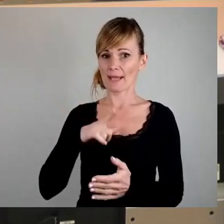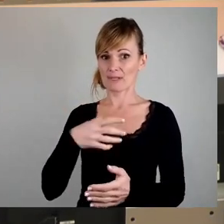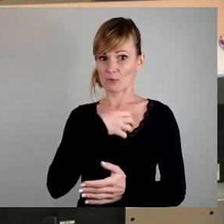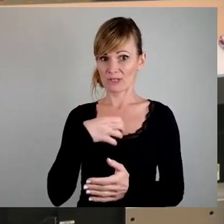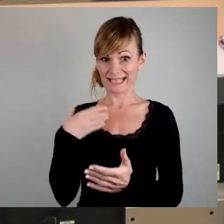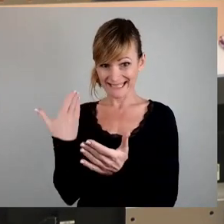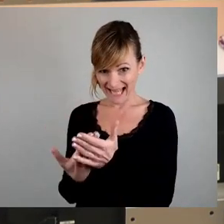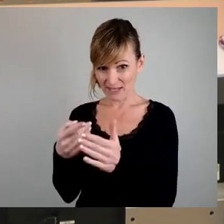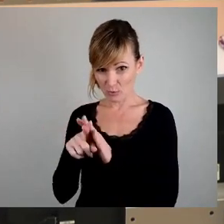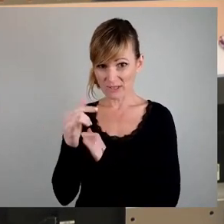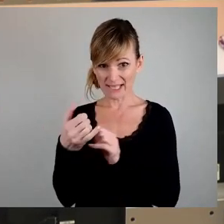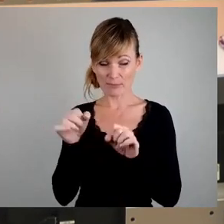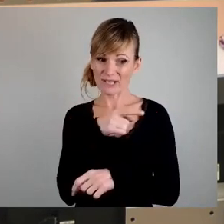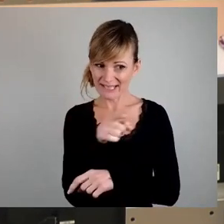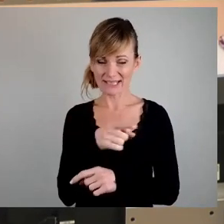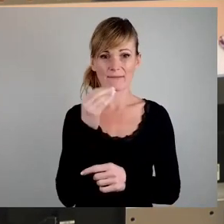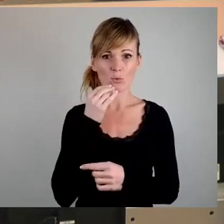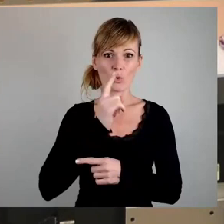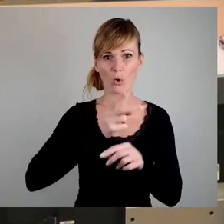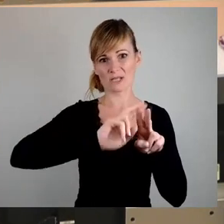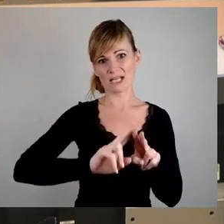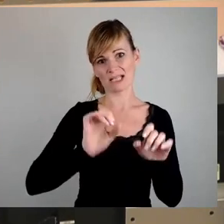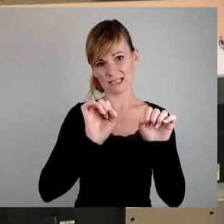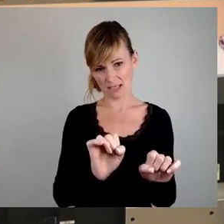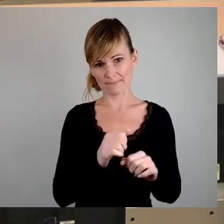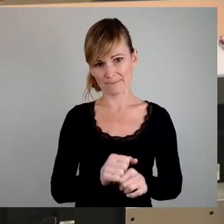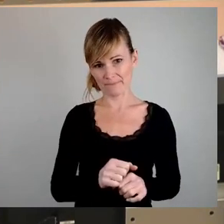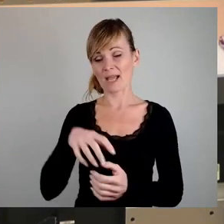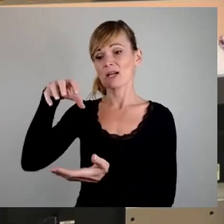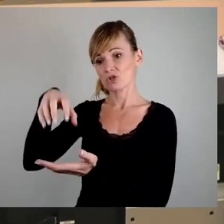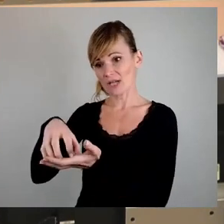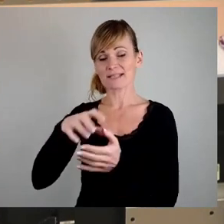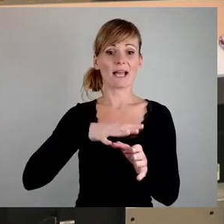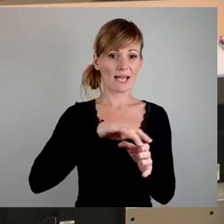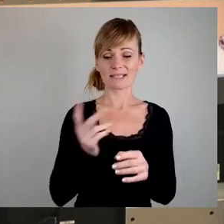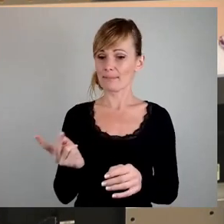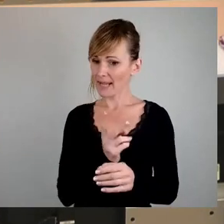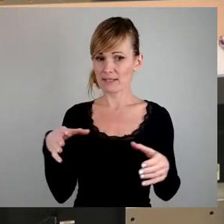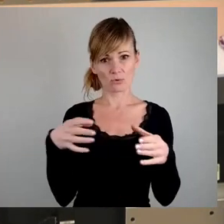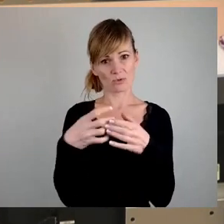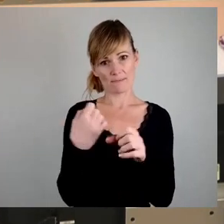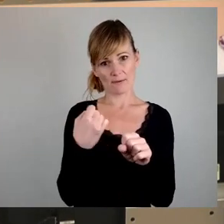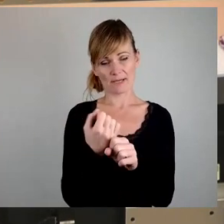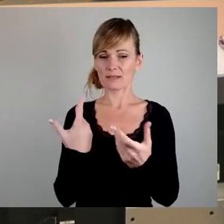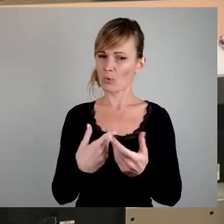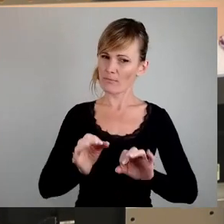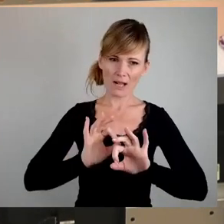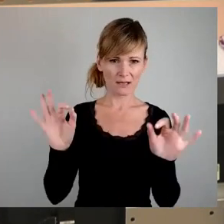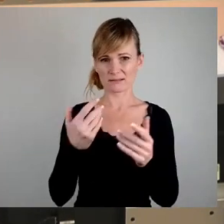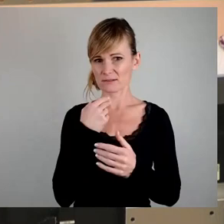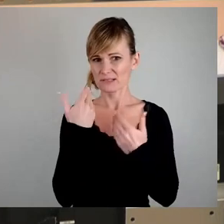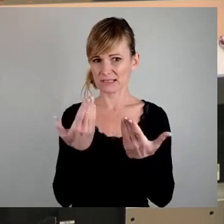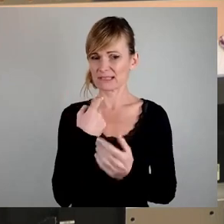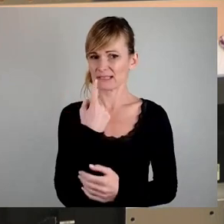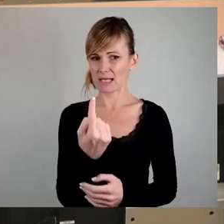sanieren zu können. Land und Stadt arbeiten hier zusammen, ich will das mal ausdrücklich sagen, weil uns das in die Lage versetzt, diese Wohnung zu sanieren.